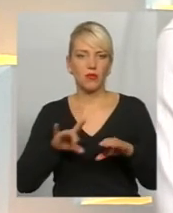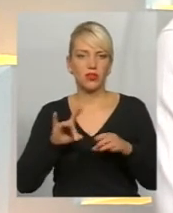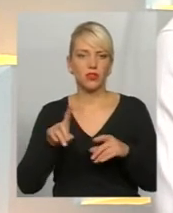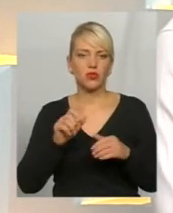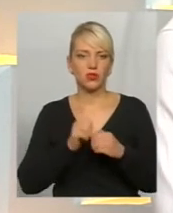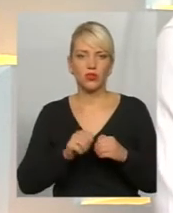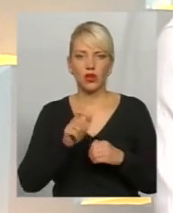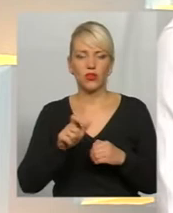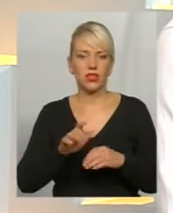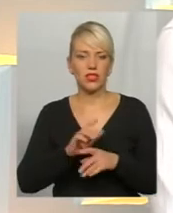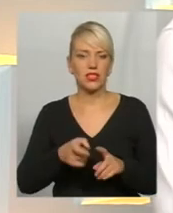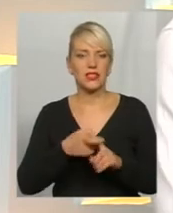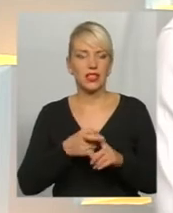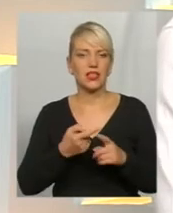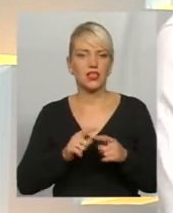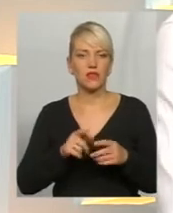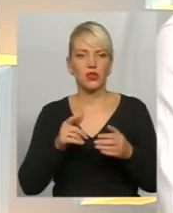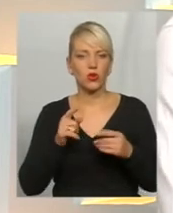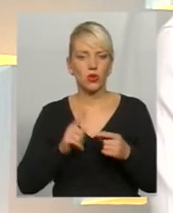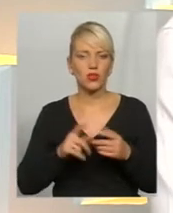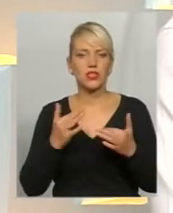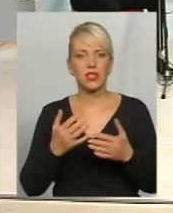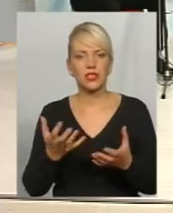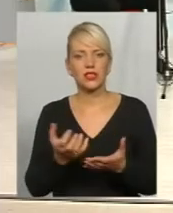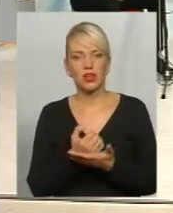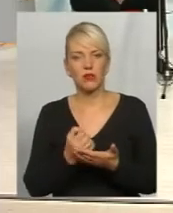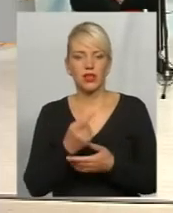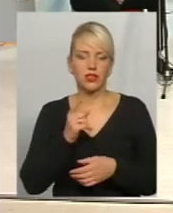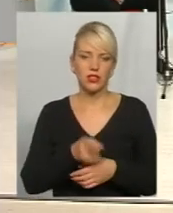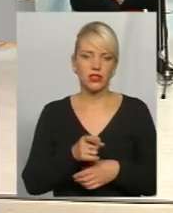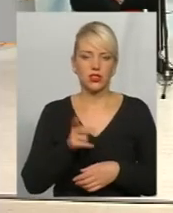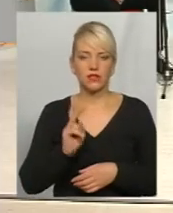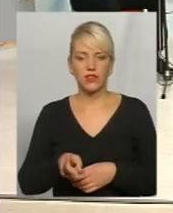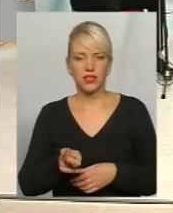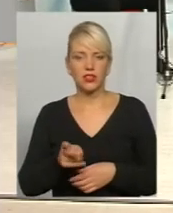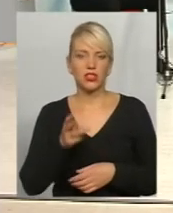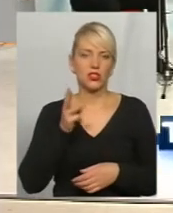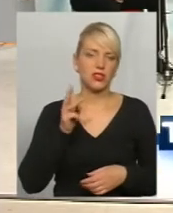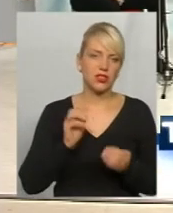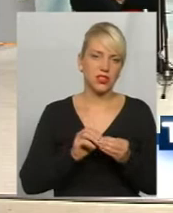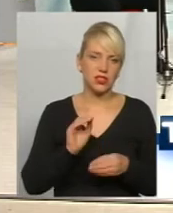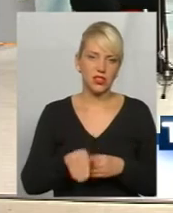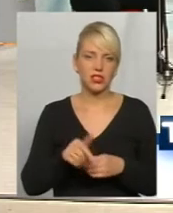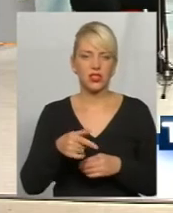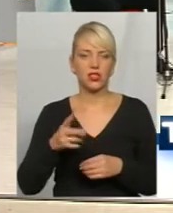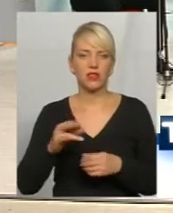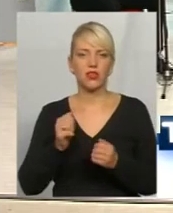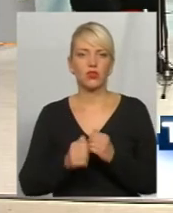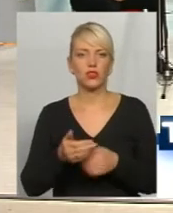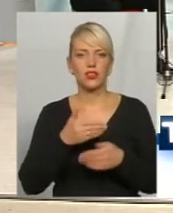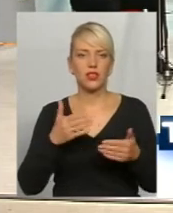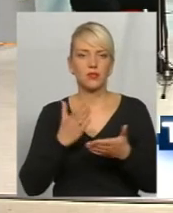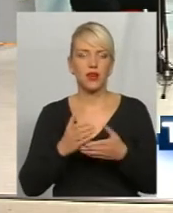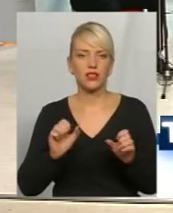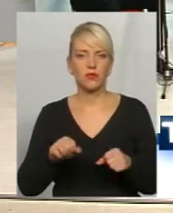людина, незалежно, скільки вона заробляє, тисячу гривень в місяць, 2 тисячі гривень в місяць, 10 тисяч гривень в місяць. Кожен з нас має